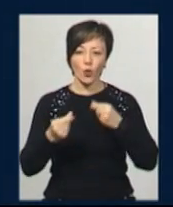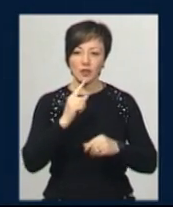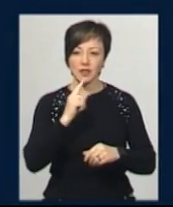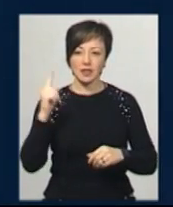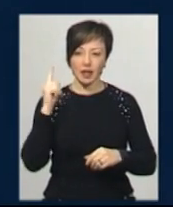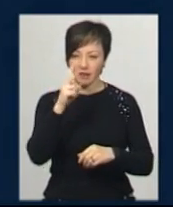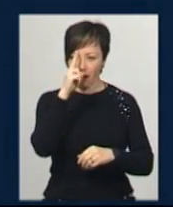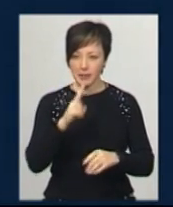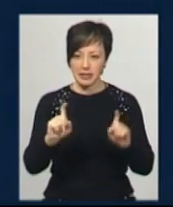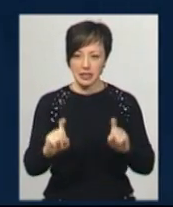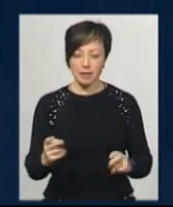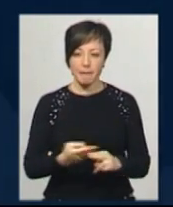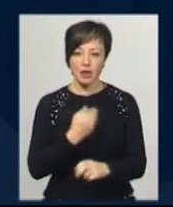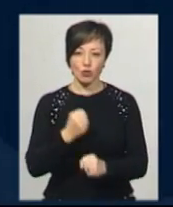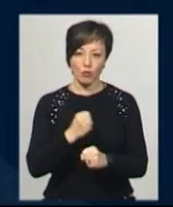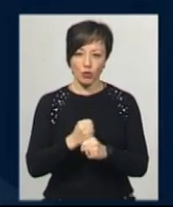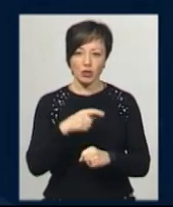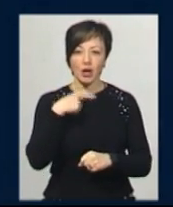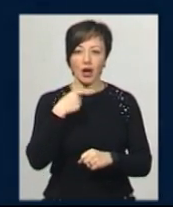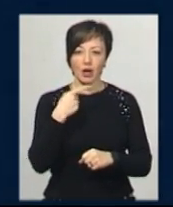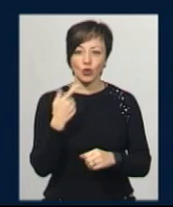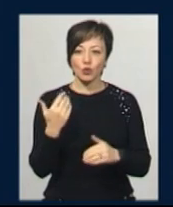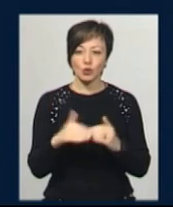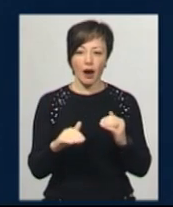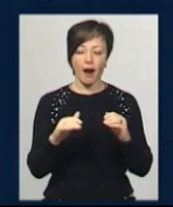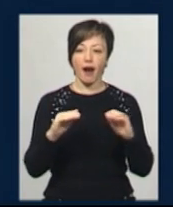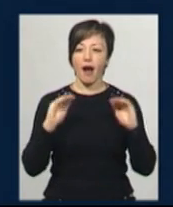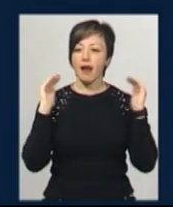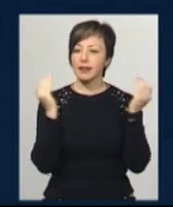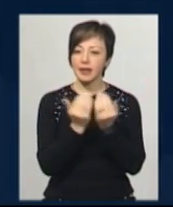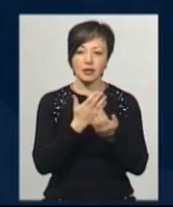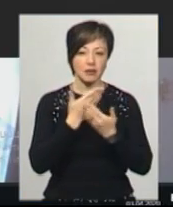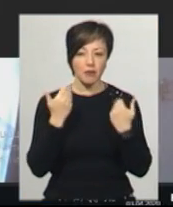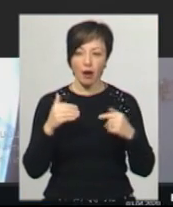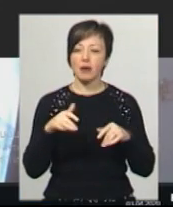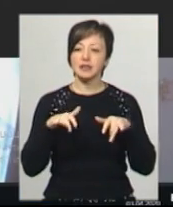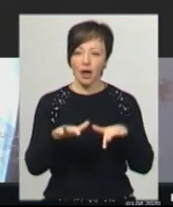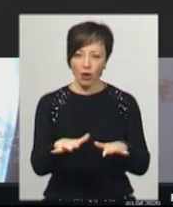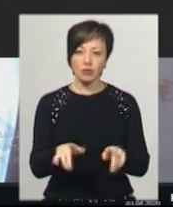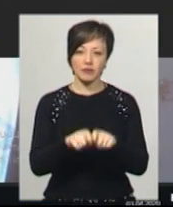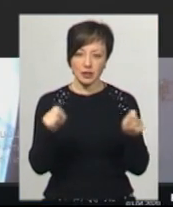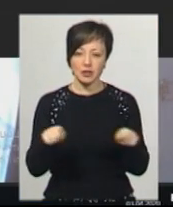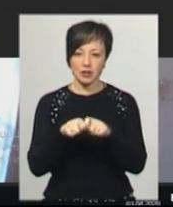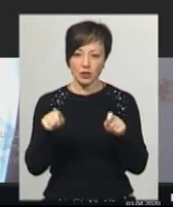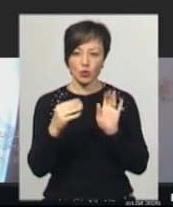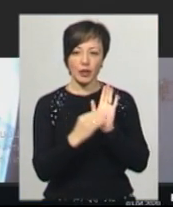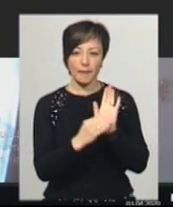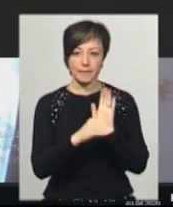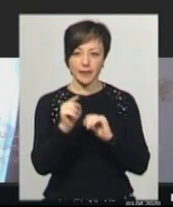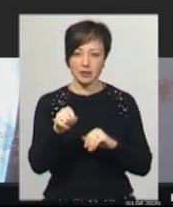місяці сидили без роботи. Хлопець каже, картину вже немає. І багато заходів вже відкрилися. Тут написано, що ти